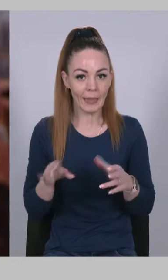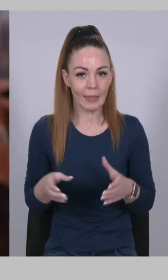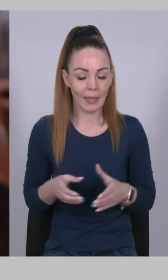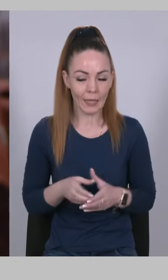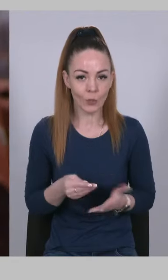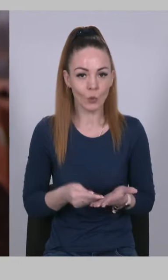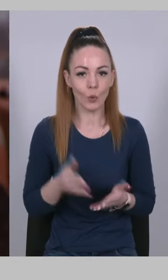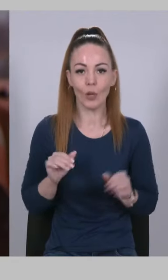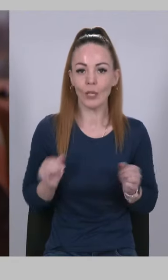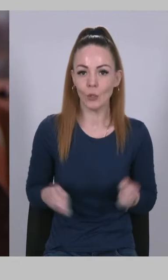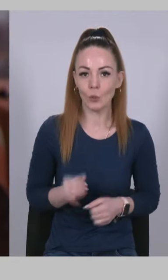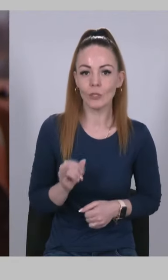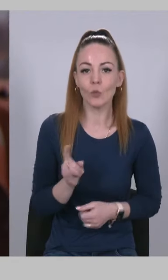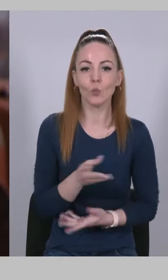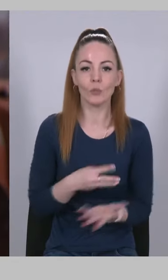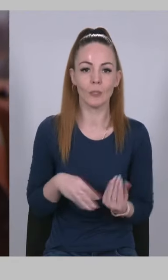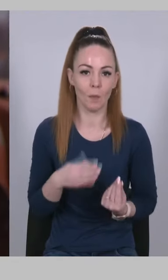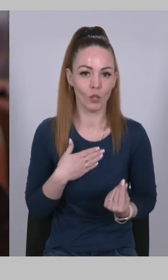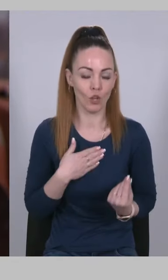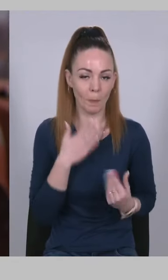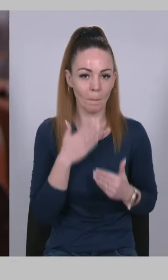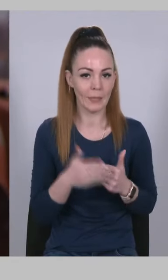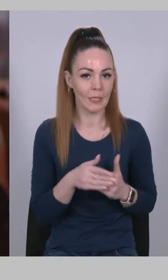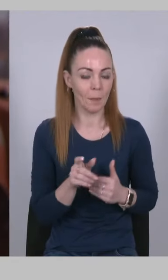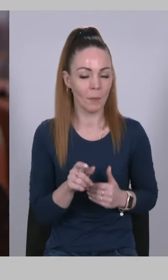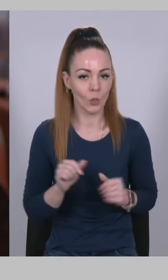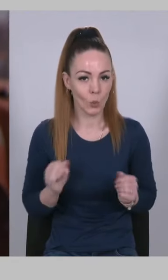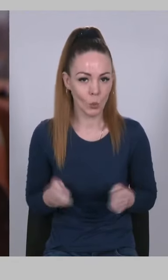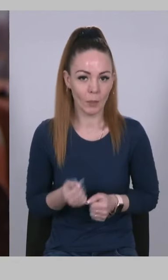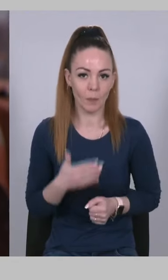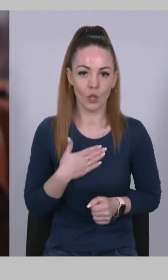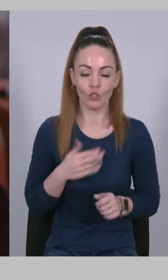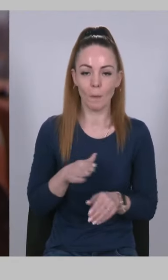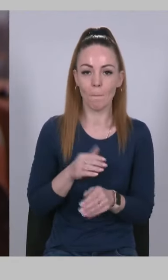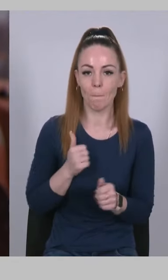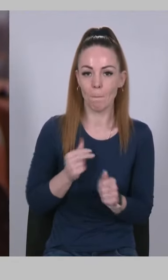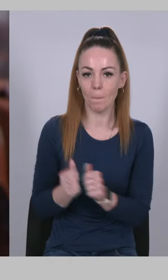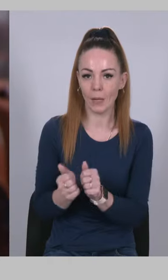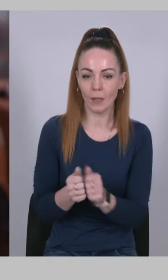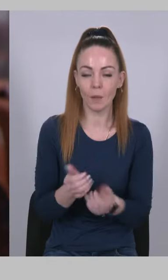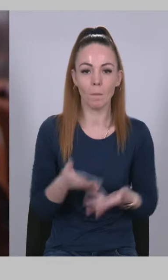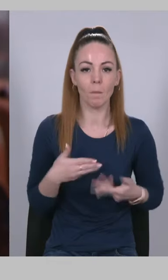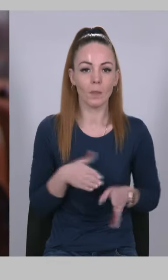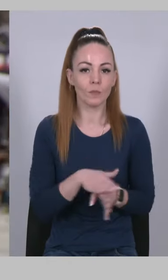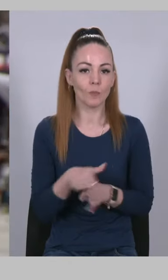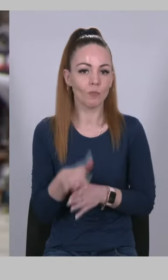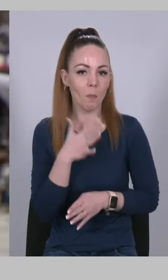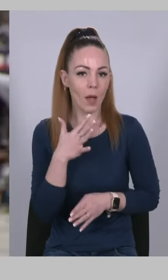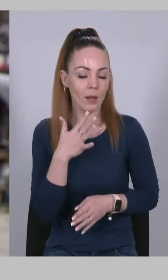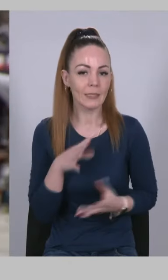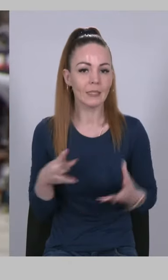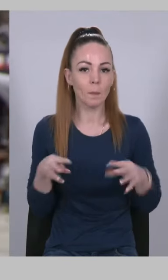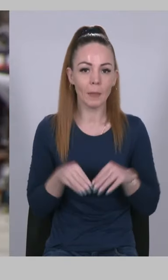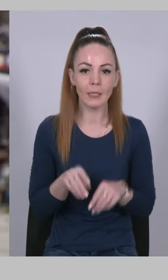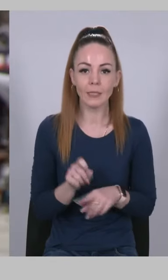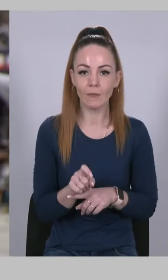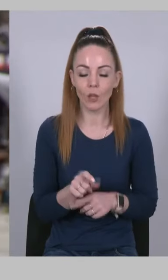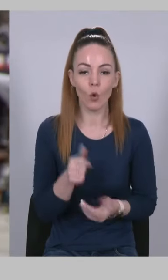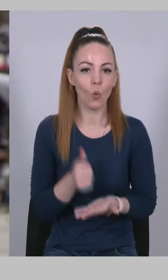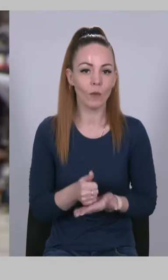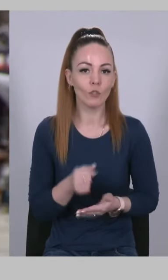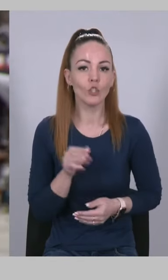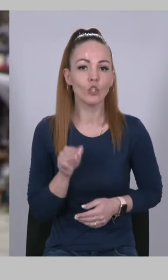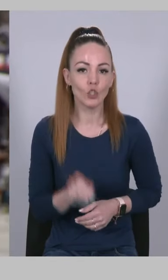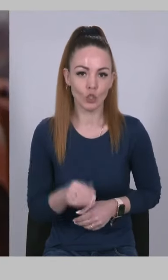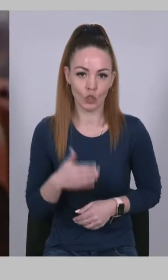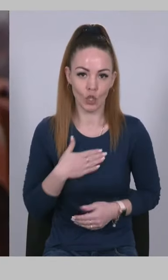з усіма нашими близькими друзями, з нашими партнерами Ми реалізували багато спільних завдань, головне тисячі наших